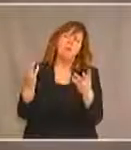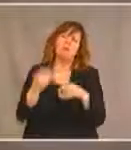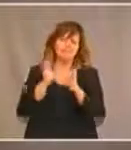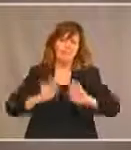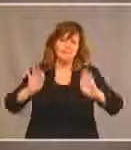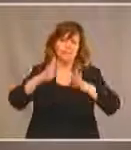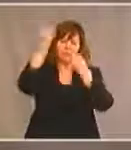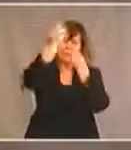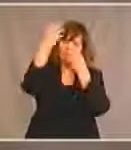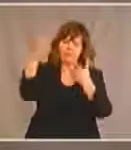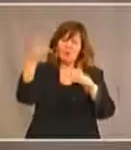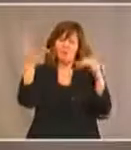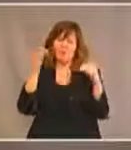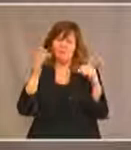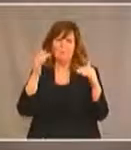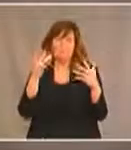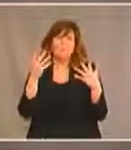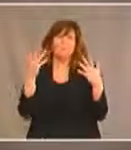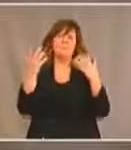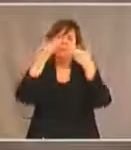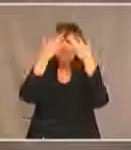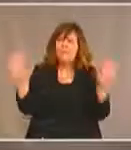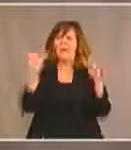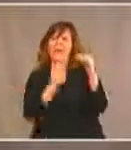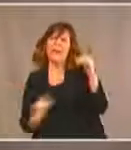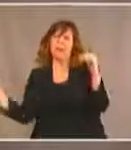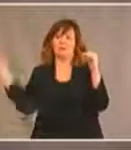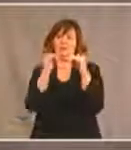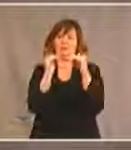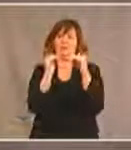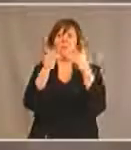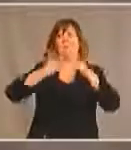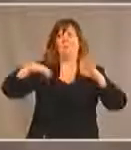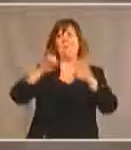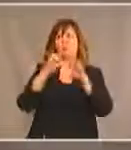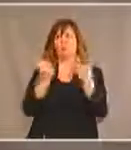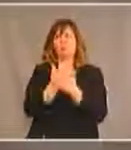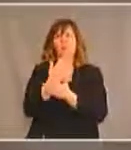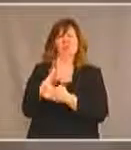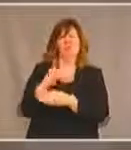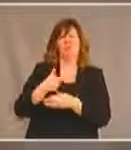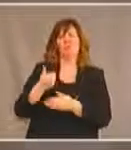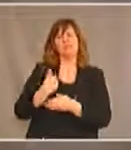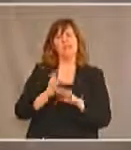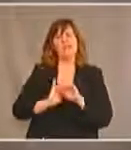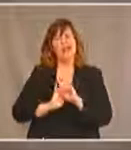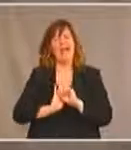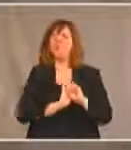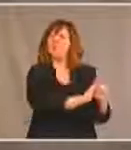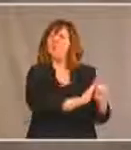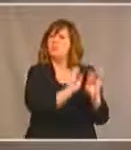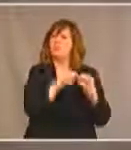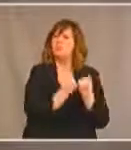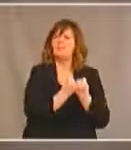pour les développements législatifs, surtout quand on parle des causes profondes de l'exclusion sociale et